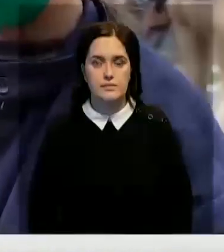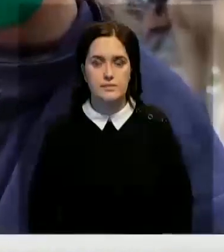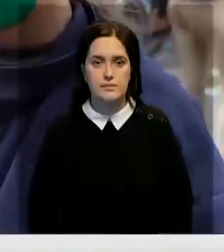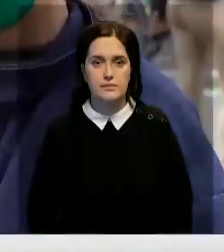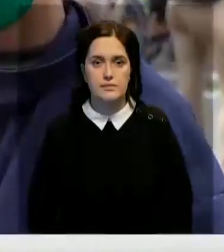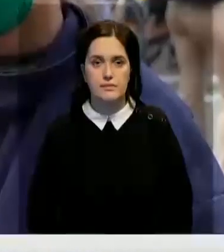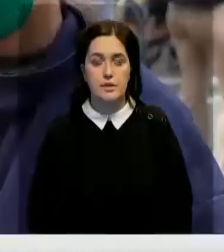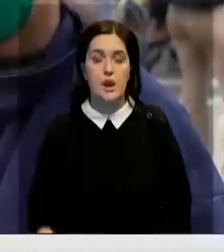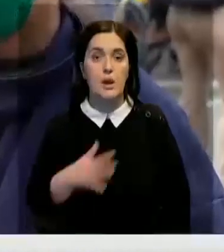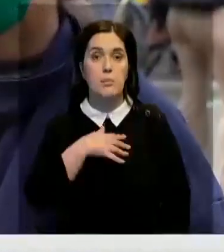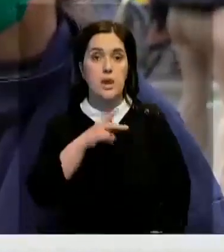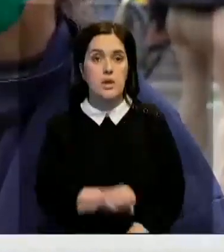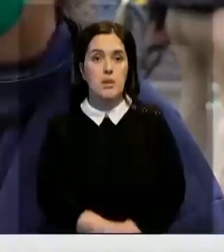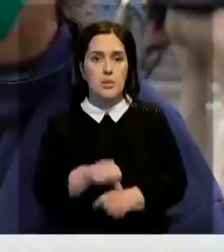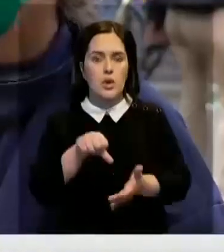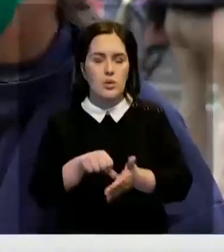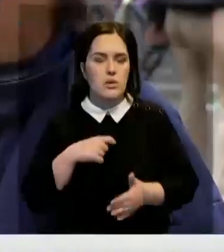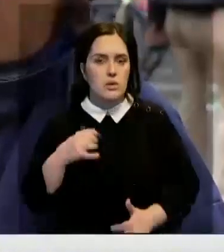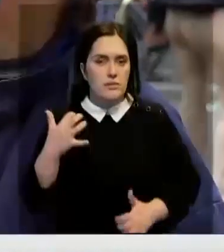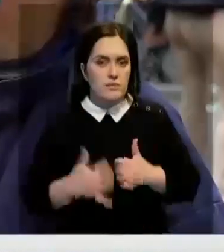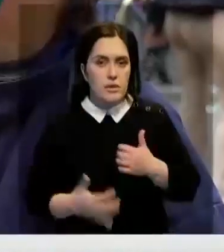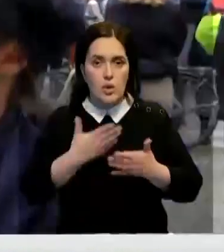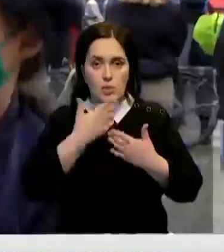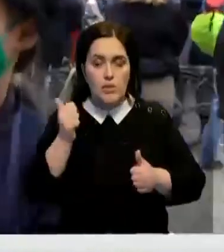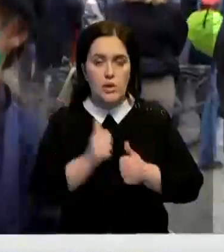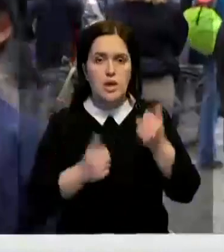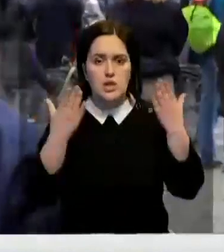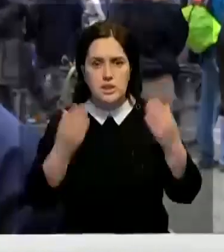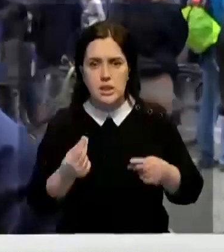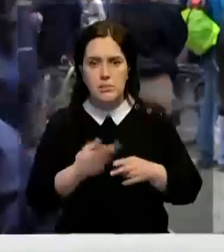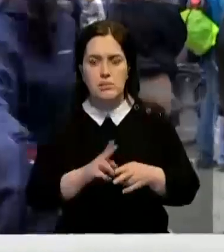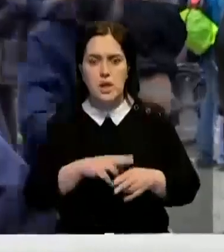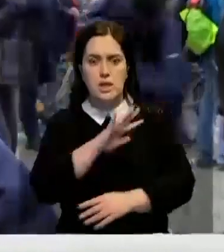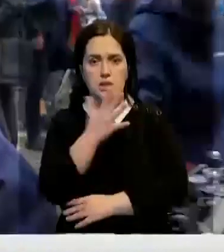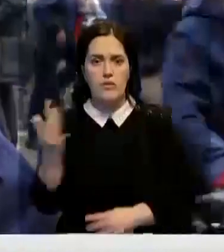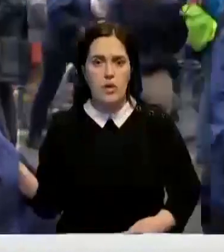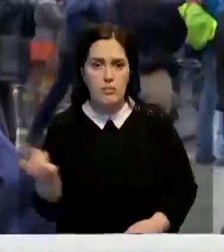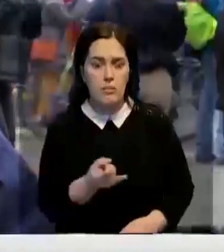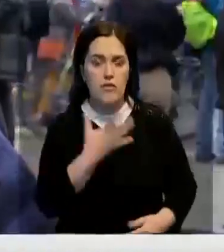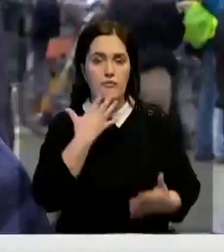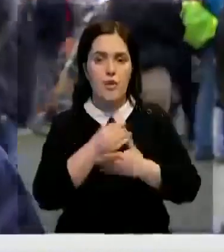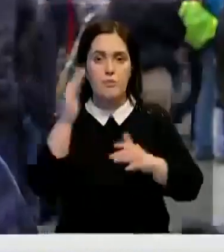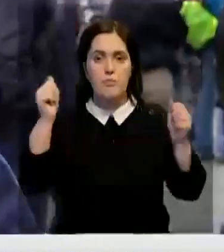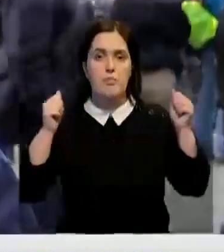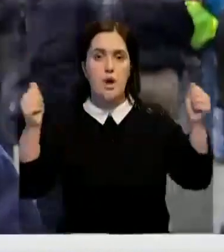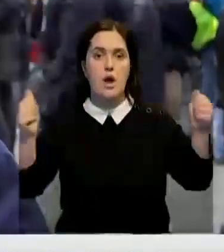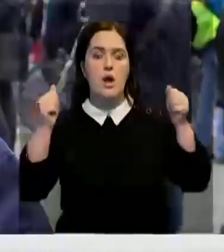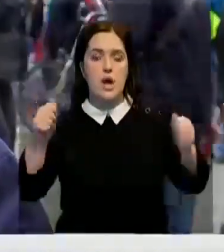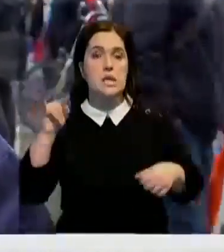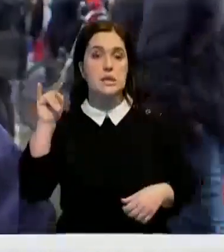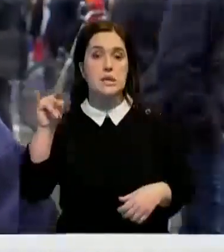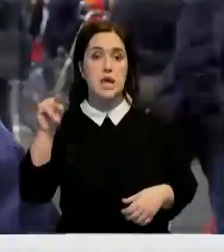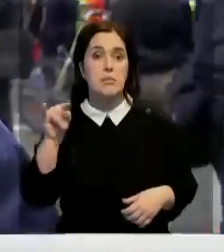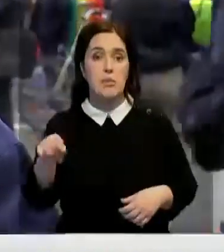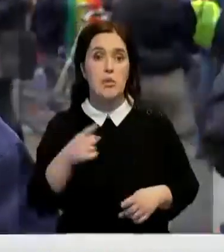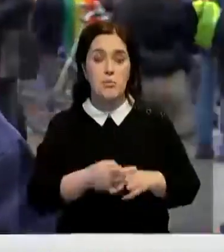Мы вышли на протест, потому что нам не все равно, что ежедневно вырубаются километры лесов. А на своем плакате я изобразила самолет, который